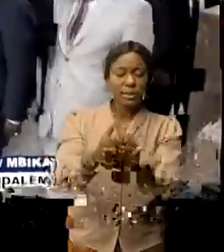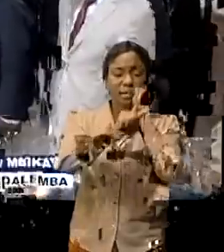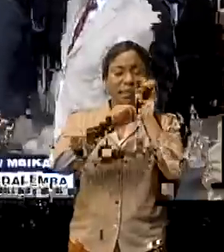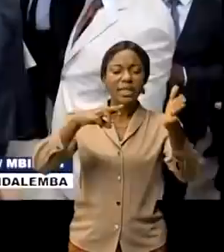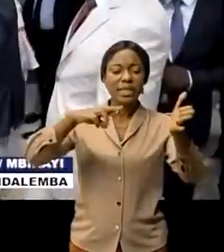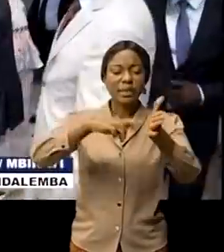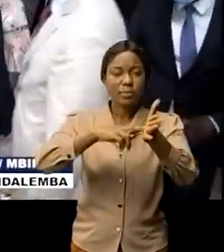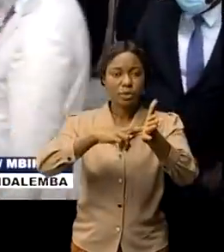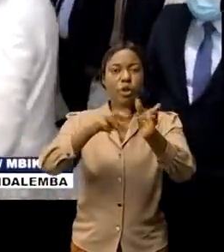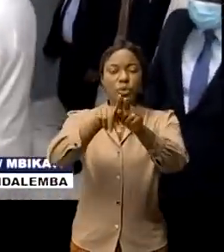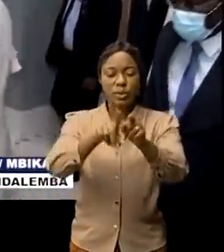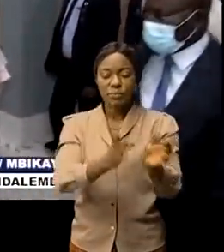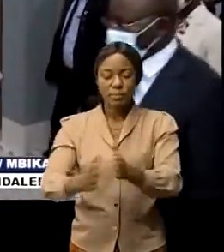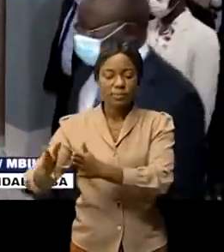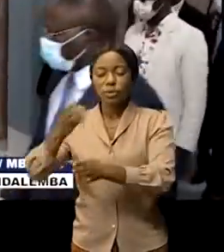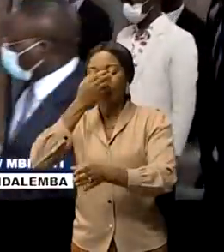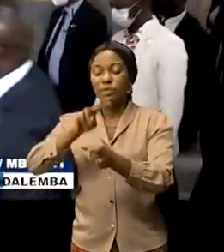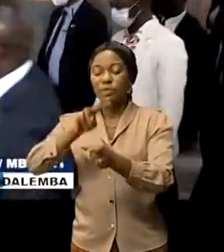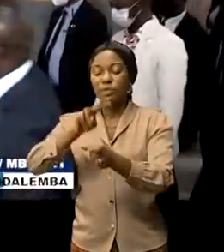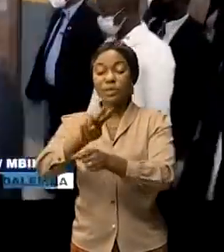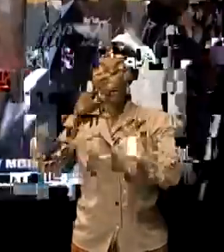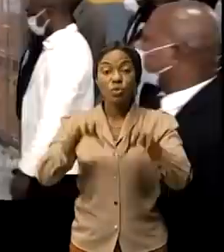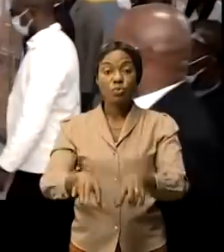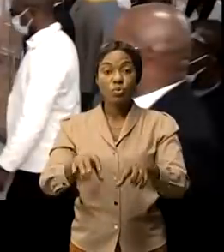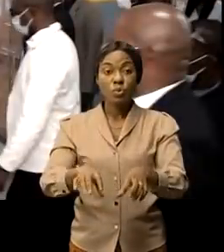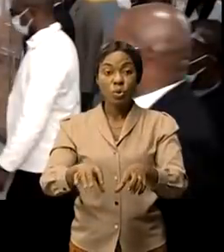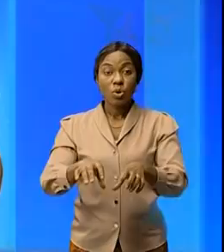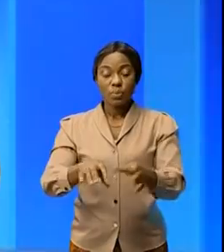et à la prévention de la Covid-19 en RDC